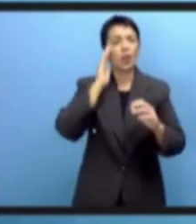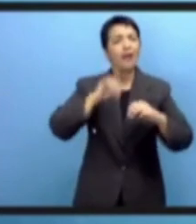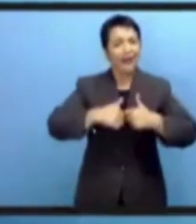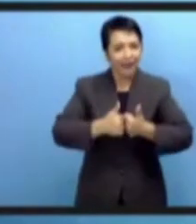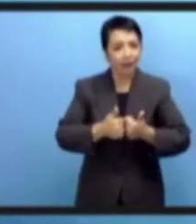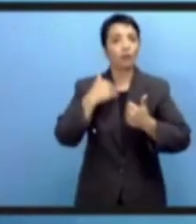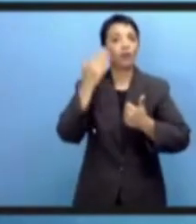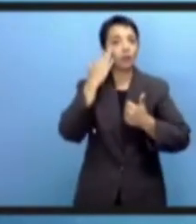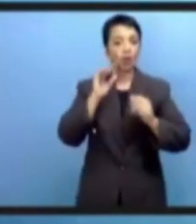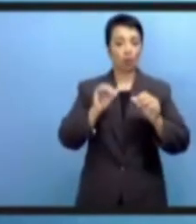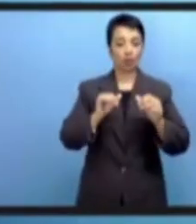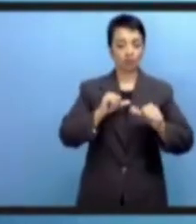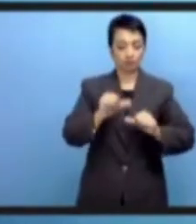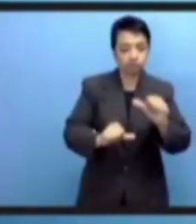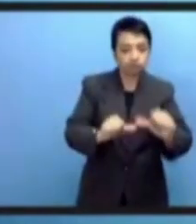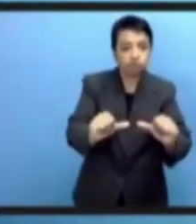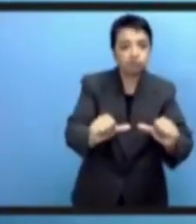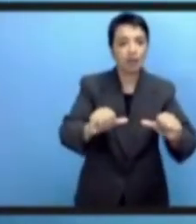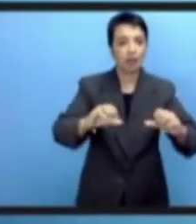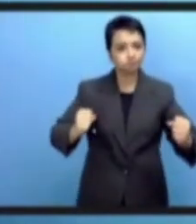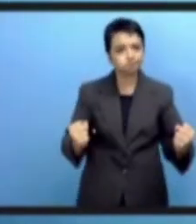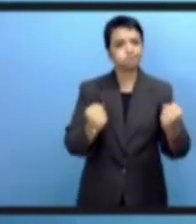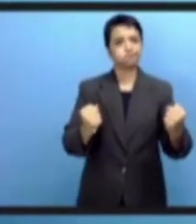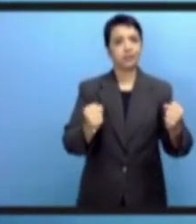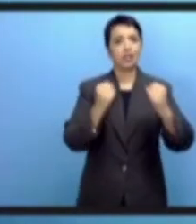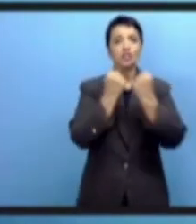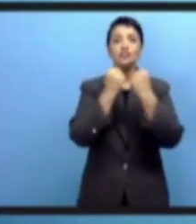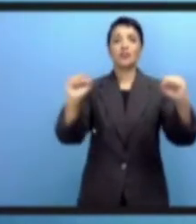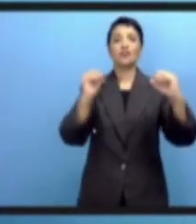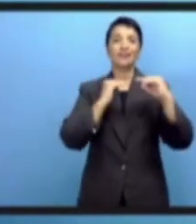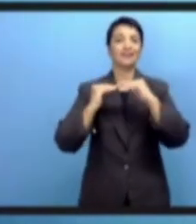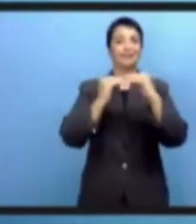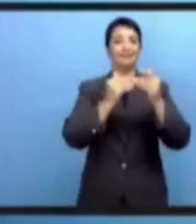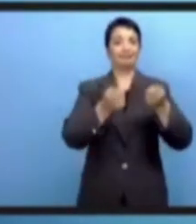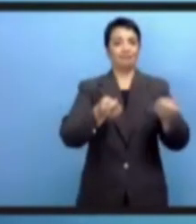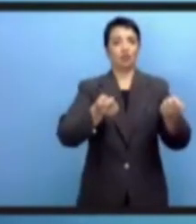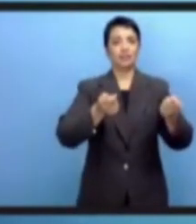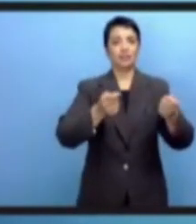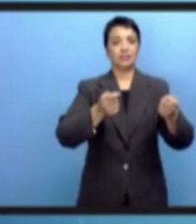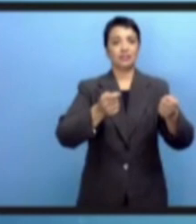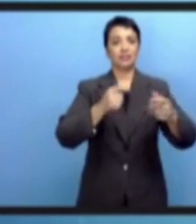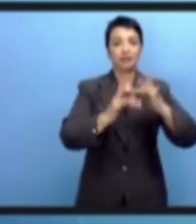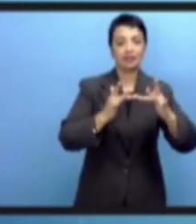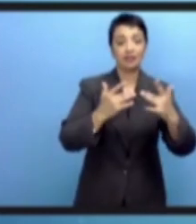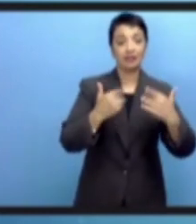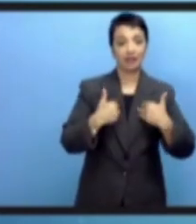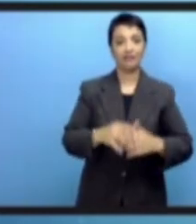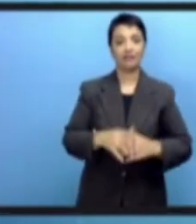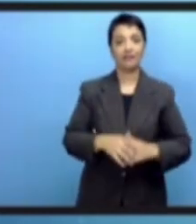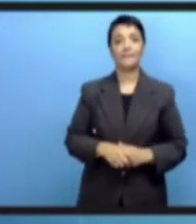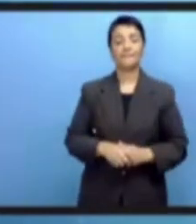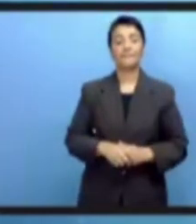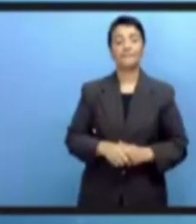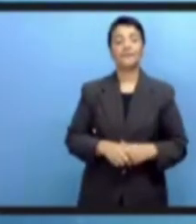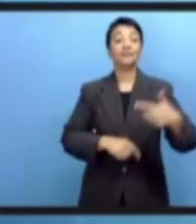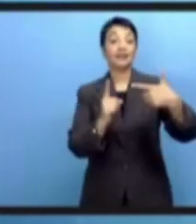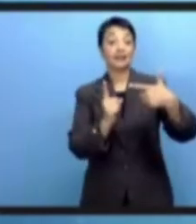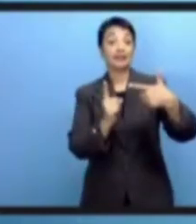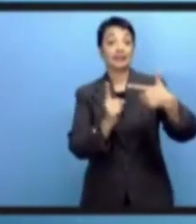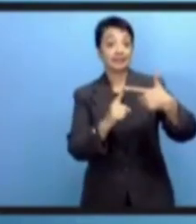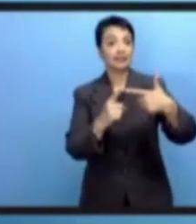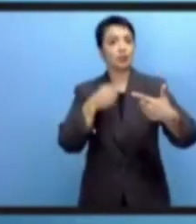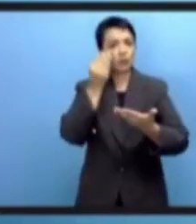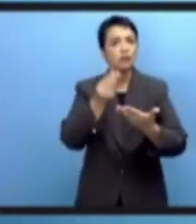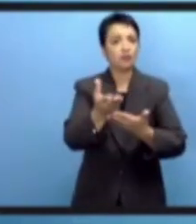выявления существующих проблем и реализации демократических процессов в области управления интернетом.